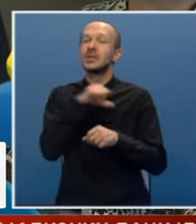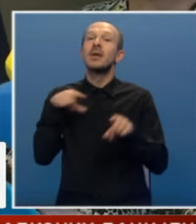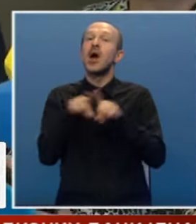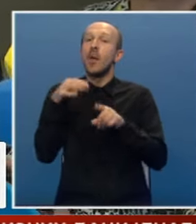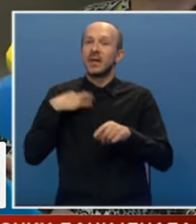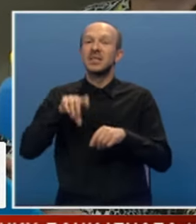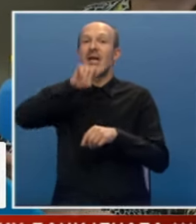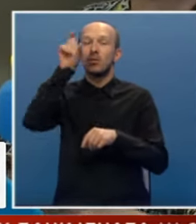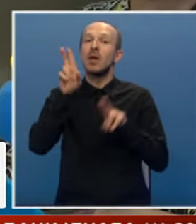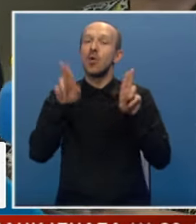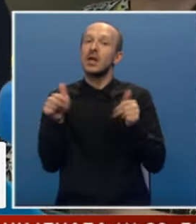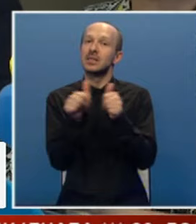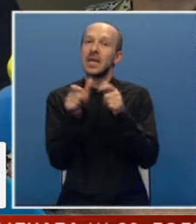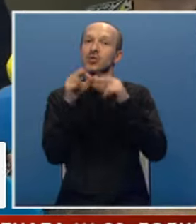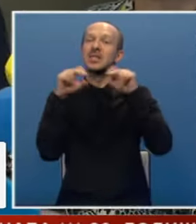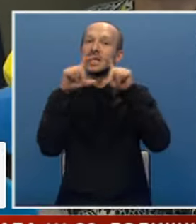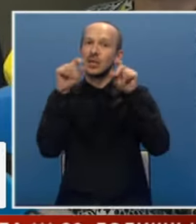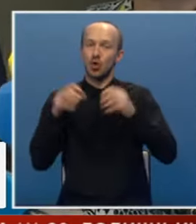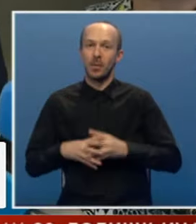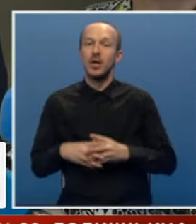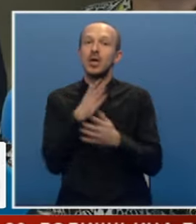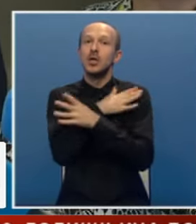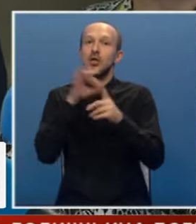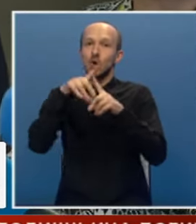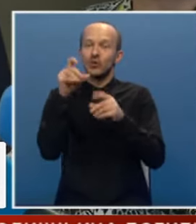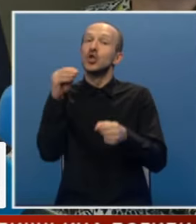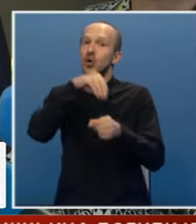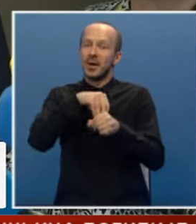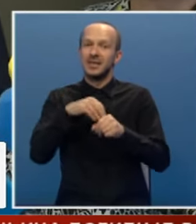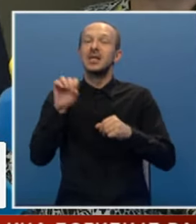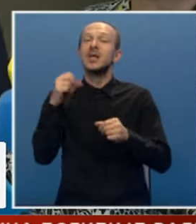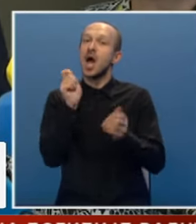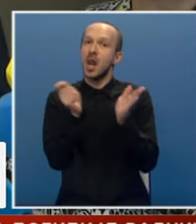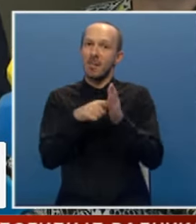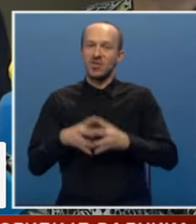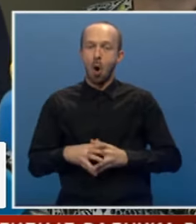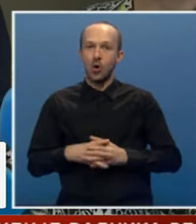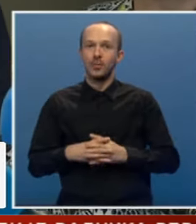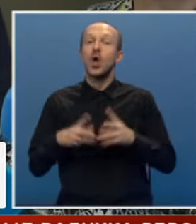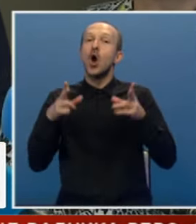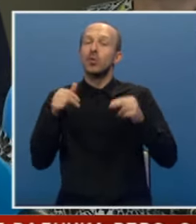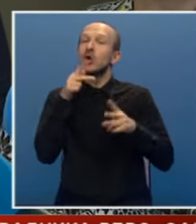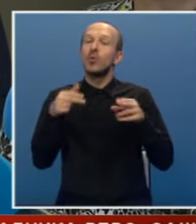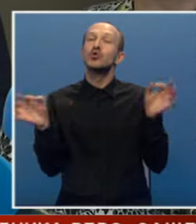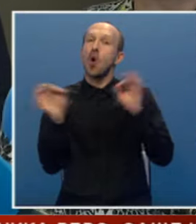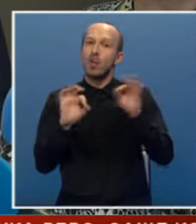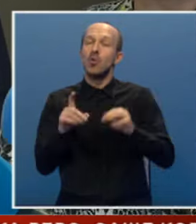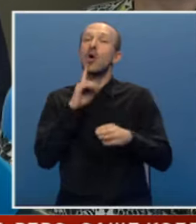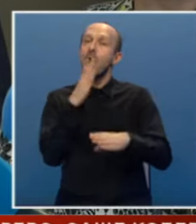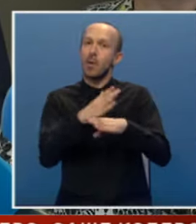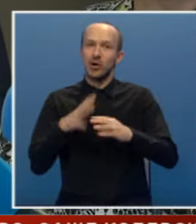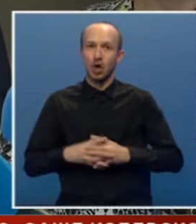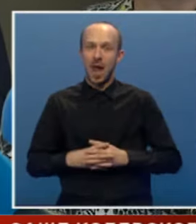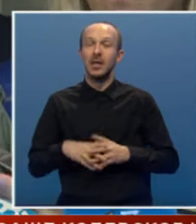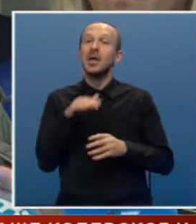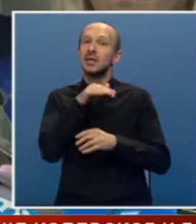Republike mogla da zajedno sa institutom Zotović doprinesem tome da nabavimo robot ili robotsku opremu koja pomaže